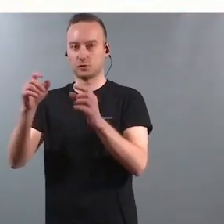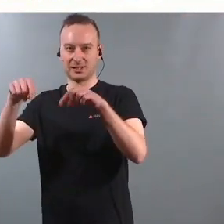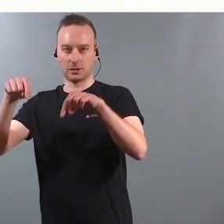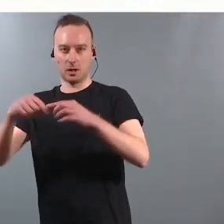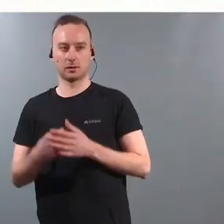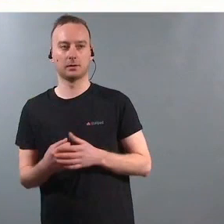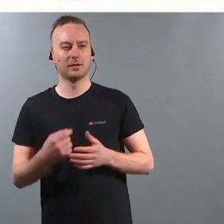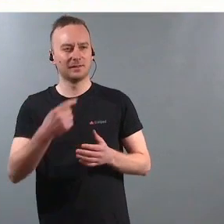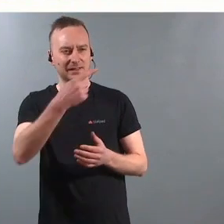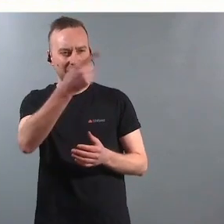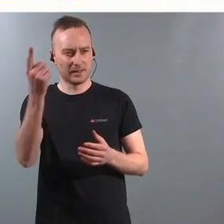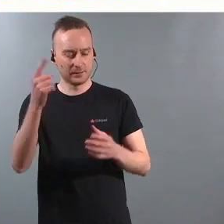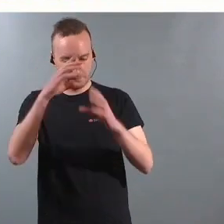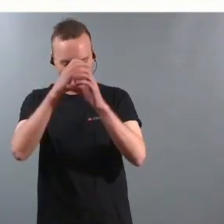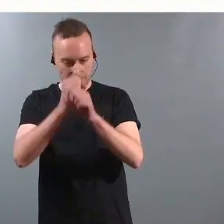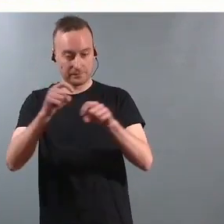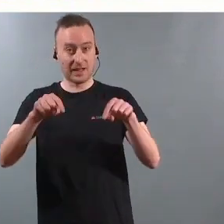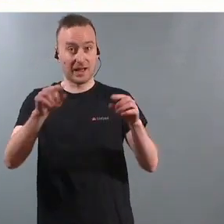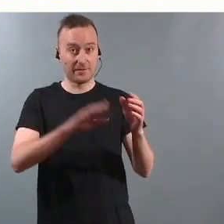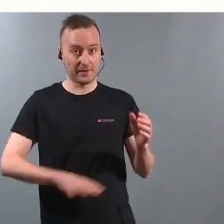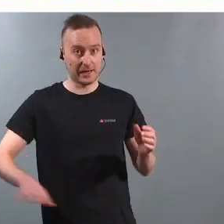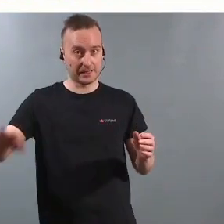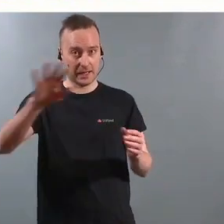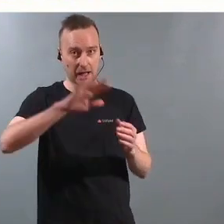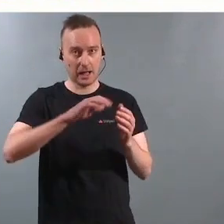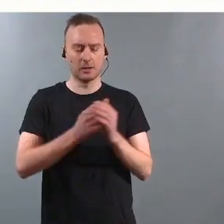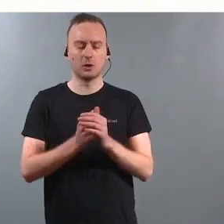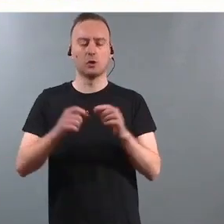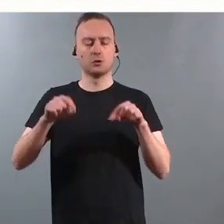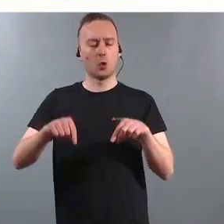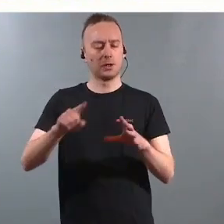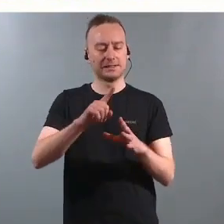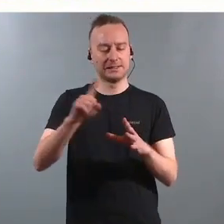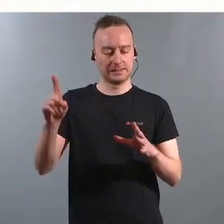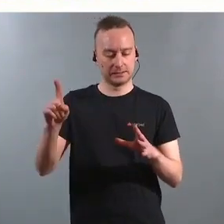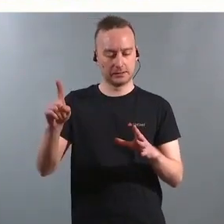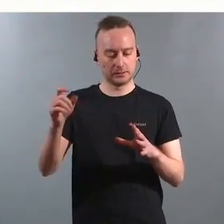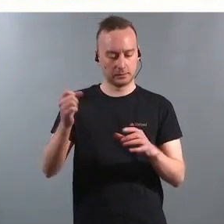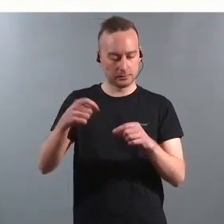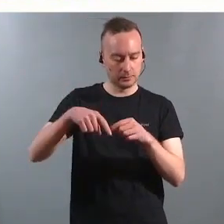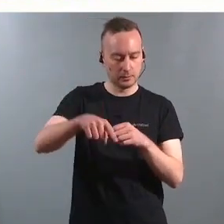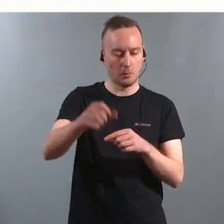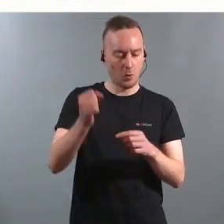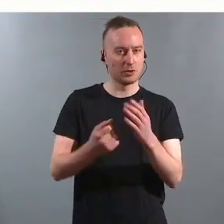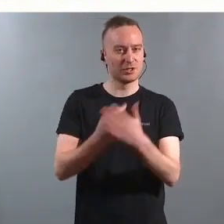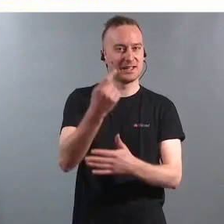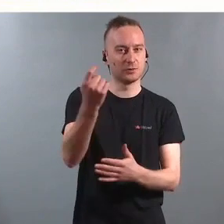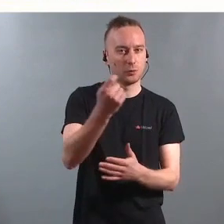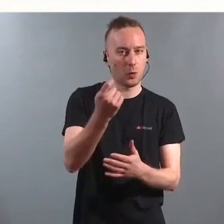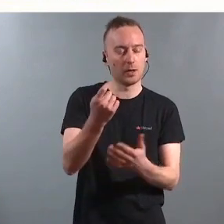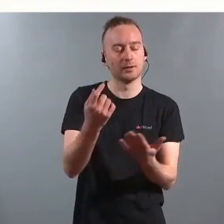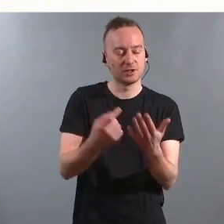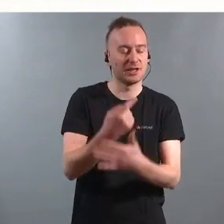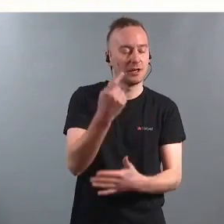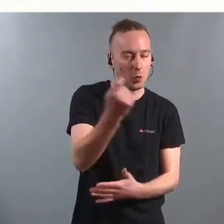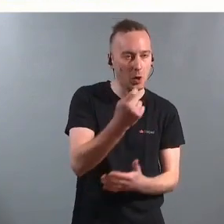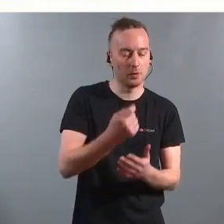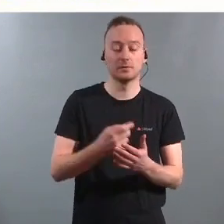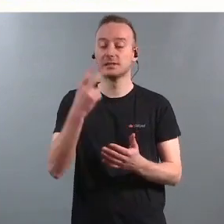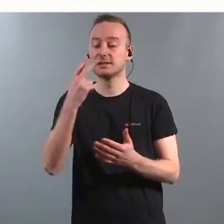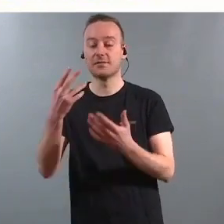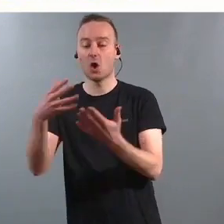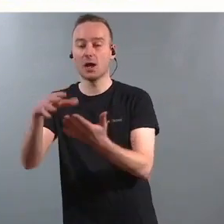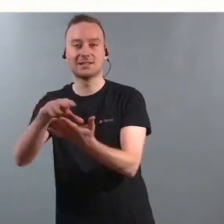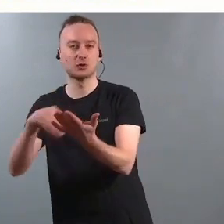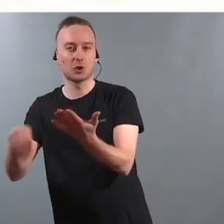feltet, så må det jo være en, det er i hvert fall en tidsepoke nå hvor det skjer noe. Så får vi jo se hva resultatet blir, men det er i hvert fall et,